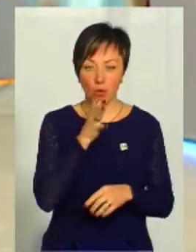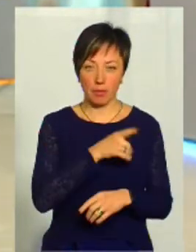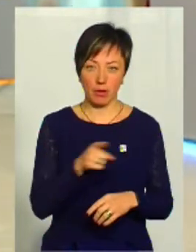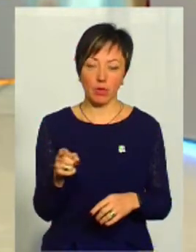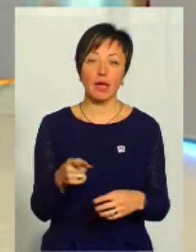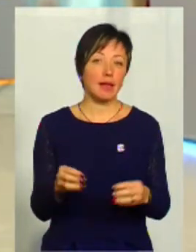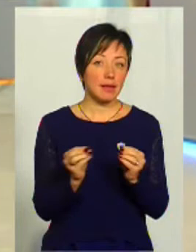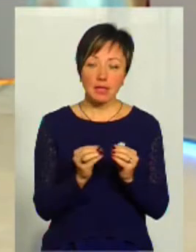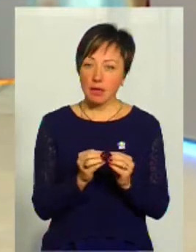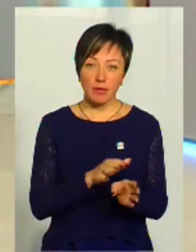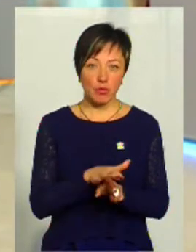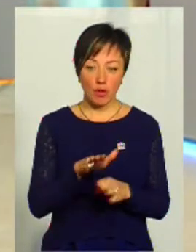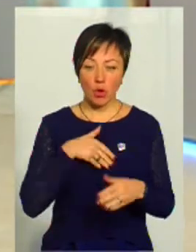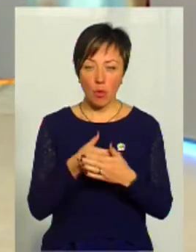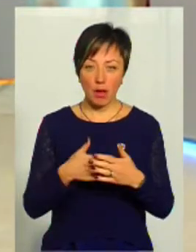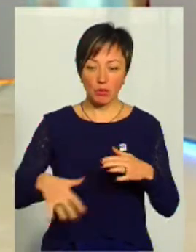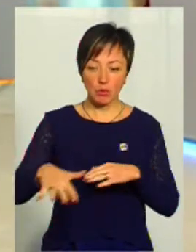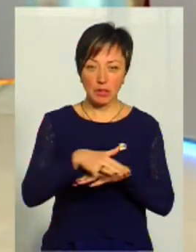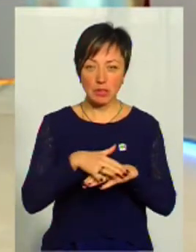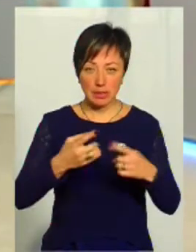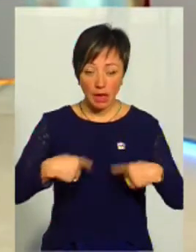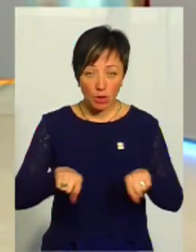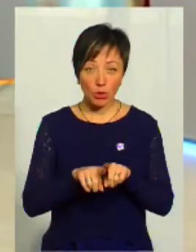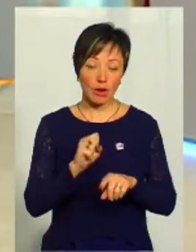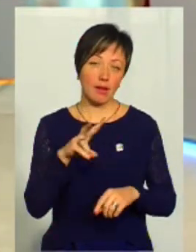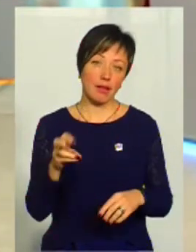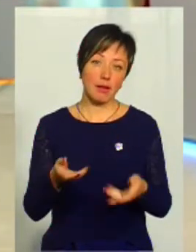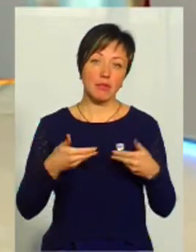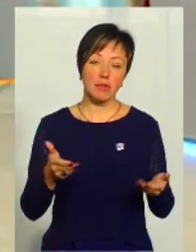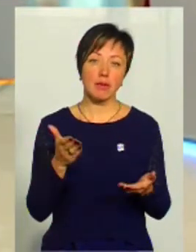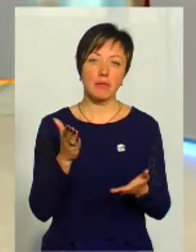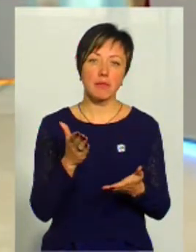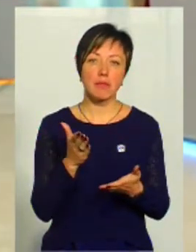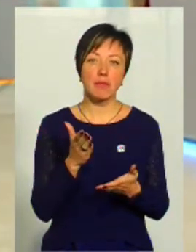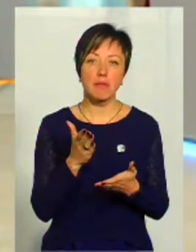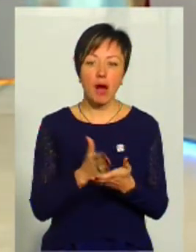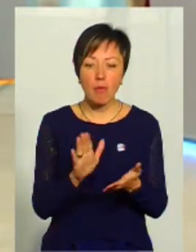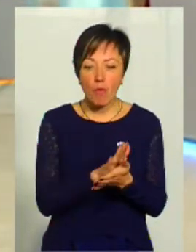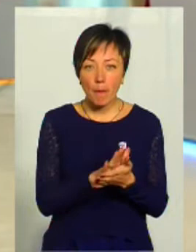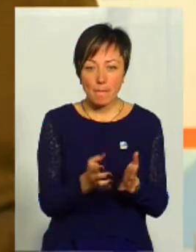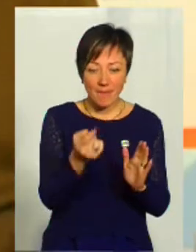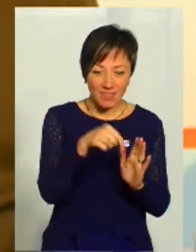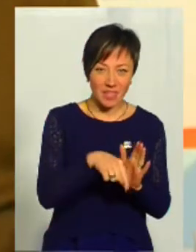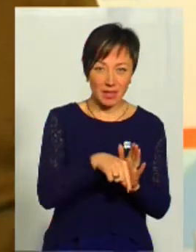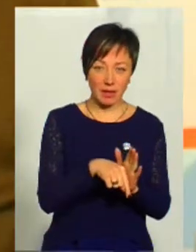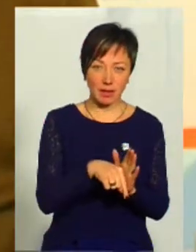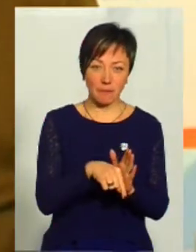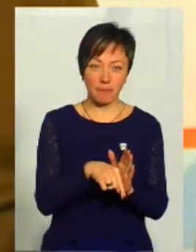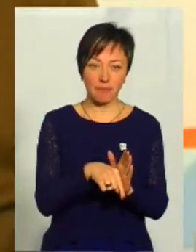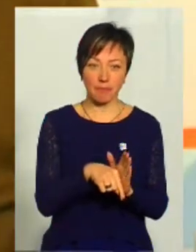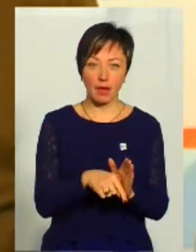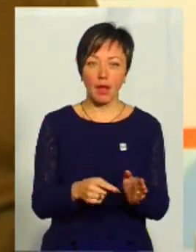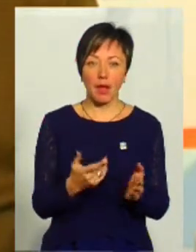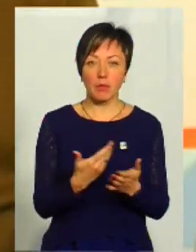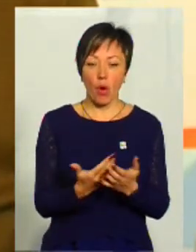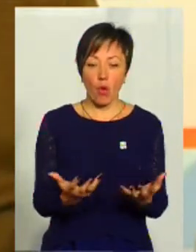часу. Те ж саме відбувається в громадському секторі, але ми маємо фільтри всередині. Тобто в об